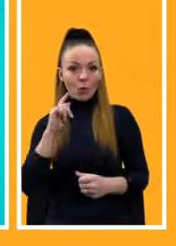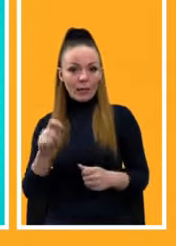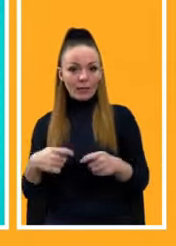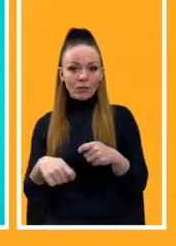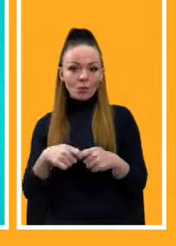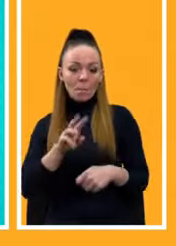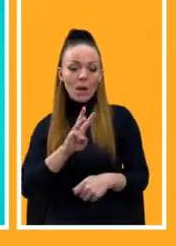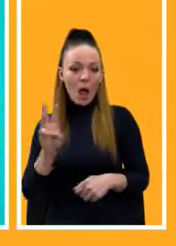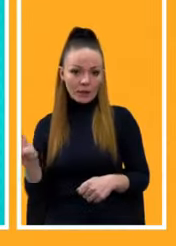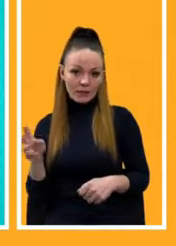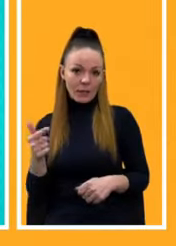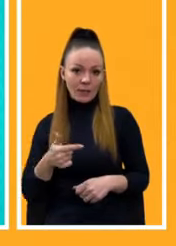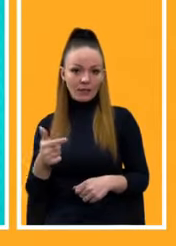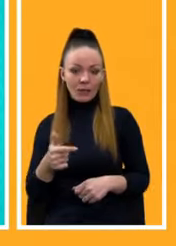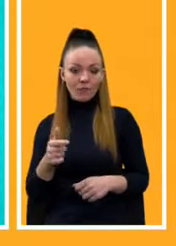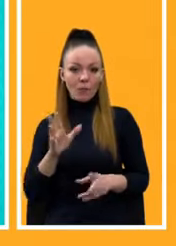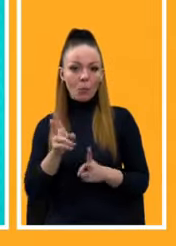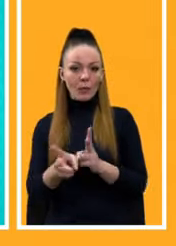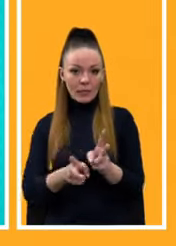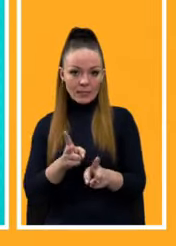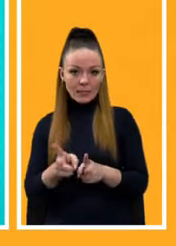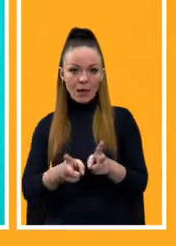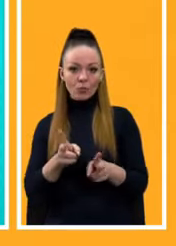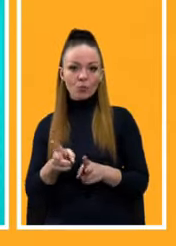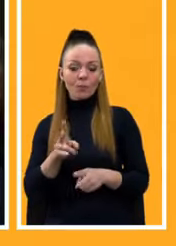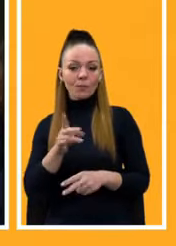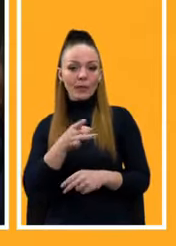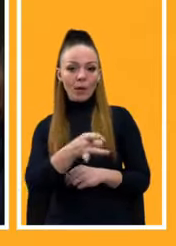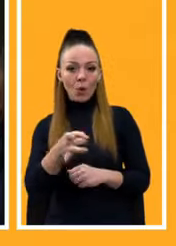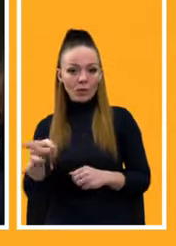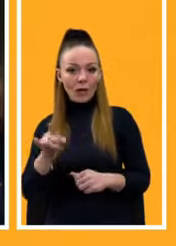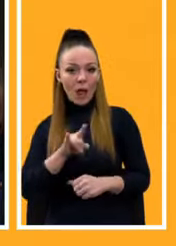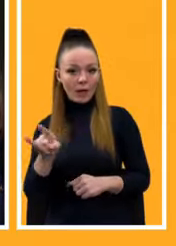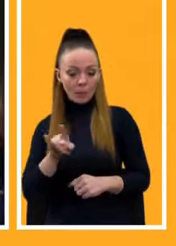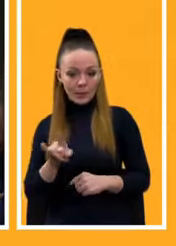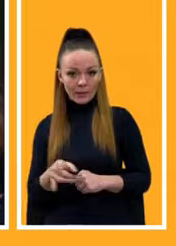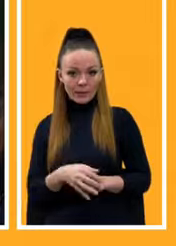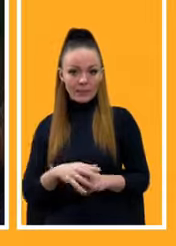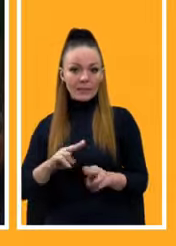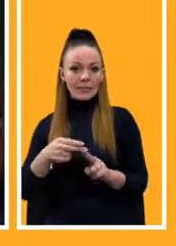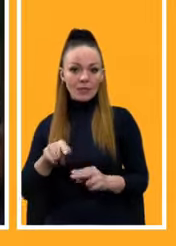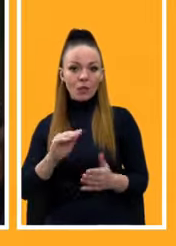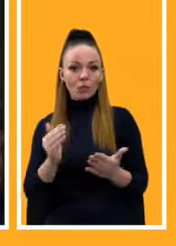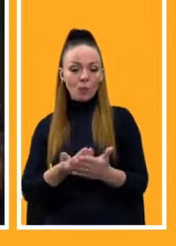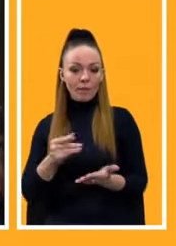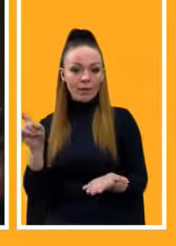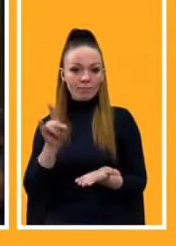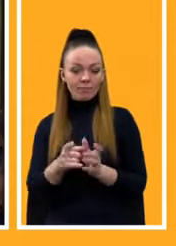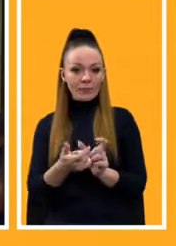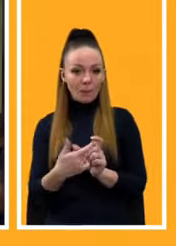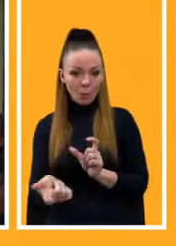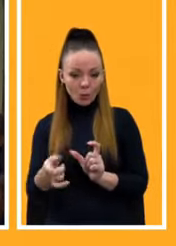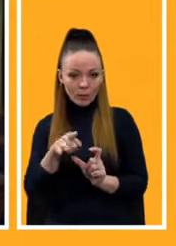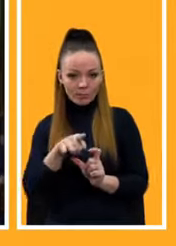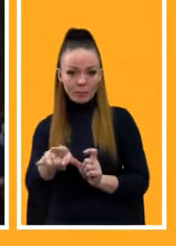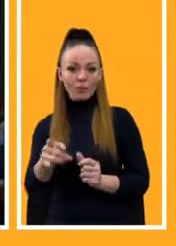мільярди гривень в модернізацію регіональних аеропортів. Це нові злітно-посадкові смуги, це